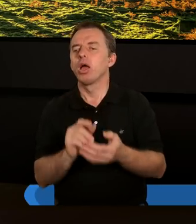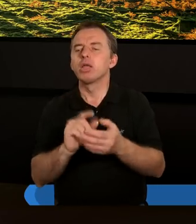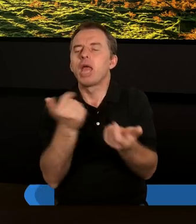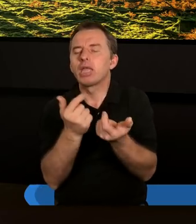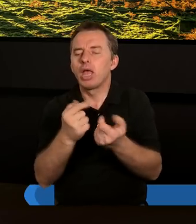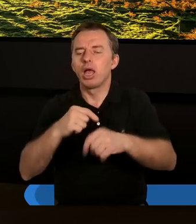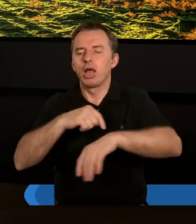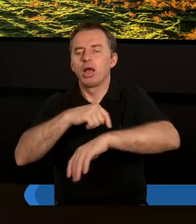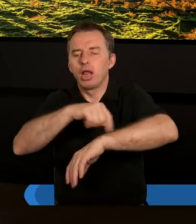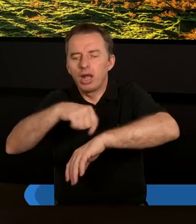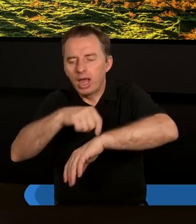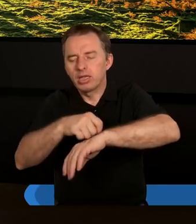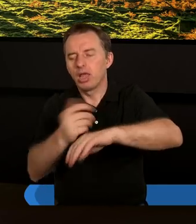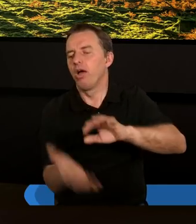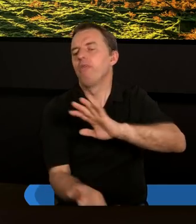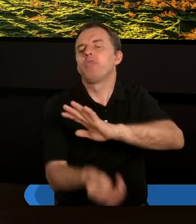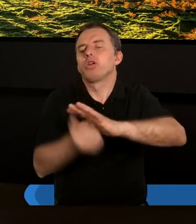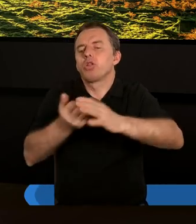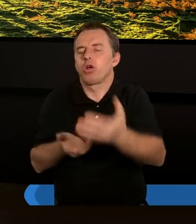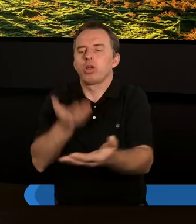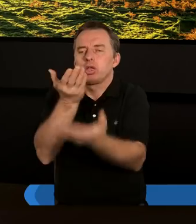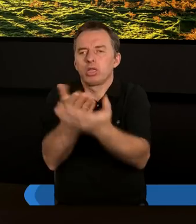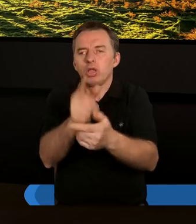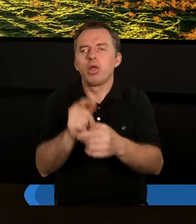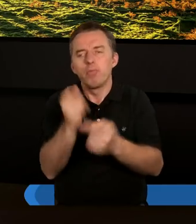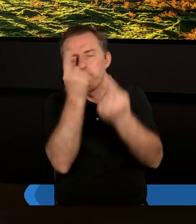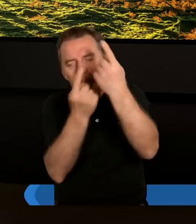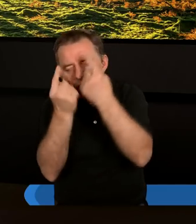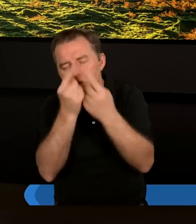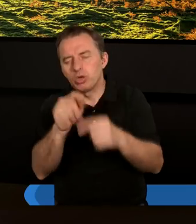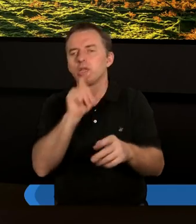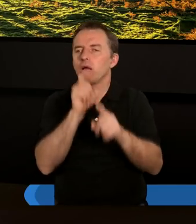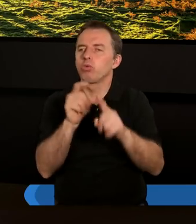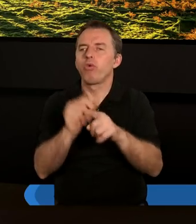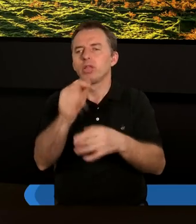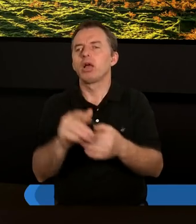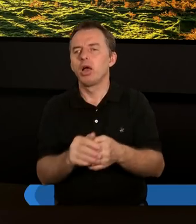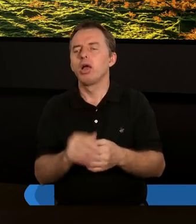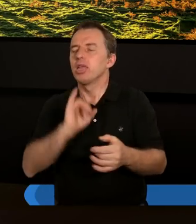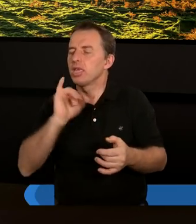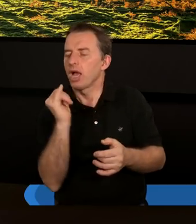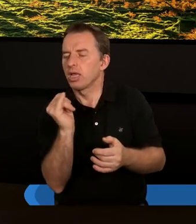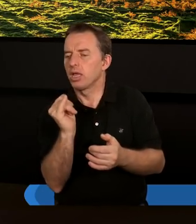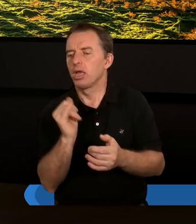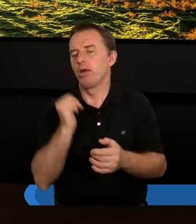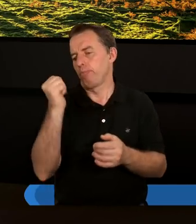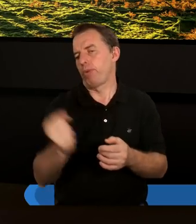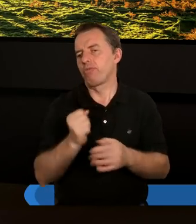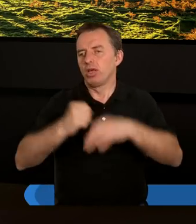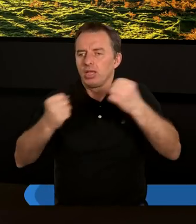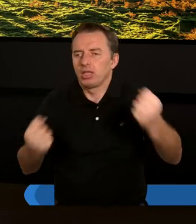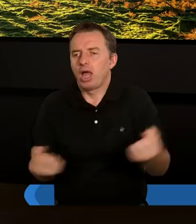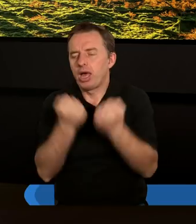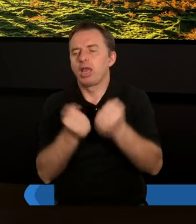lekcje wyciągacie z tego listu? Jakie sugestie znajdujecie? W jaki sposób Paweł stara się